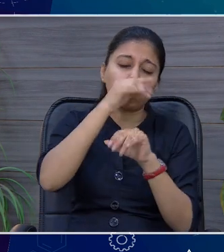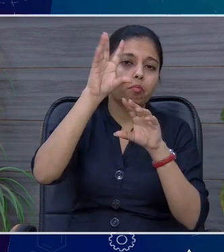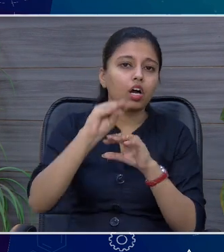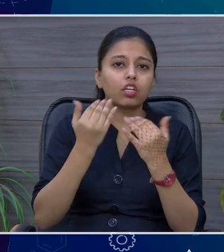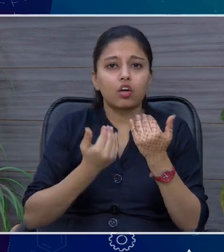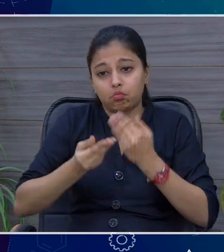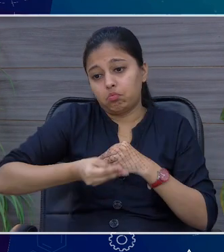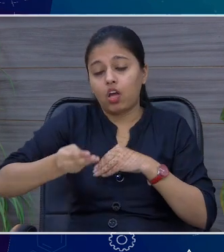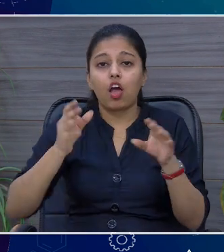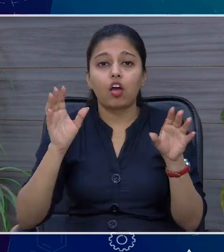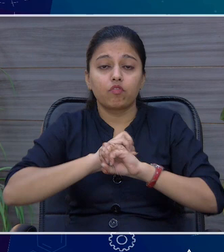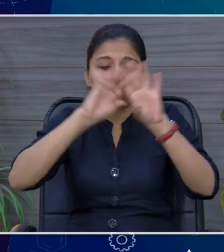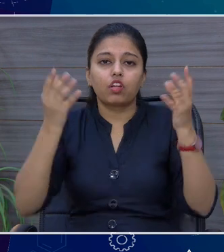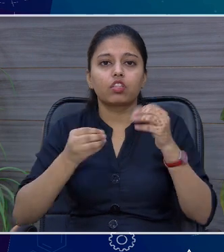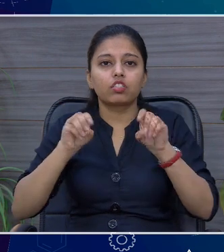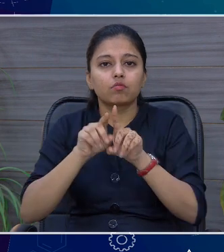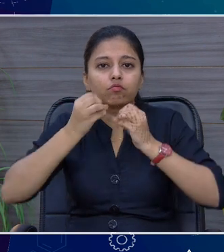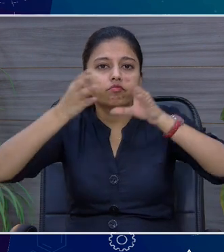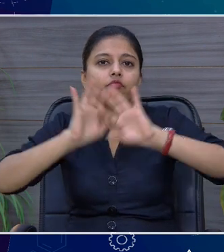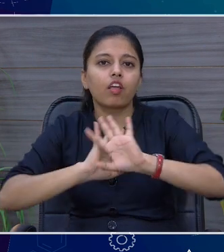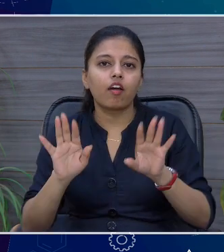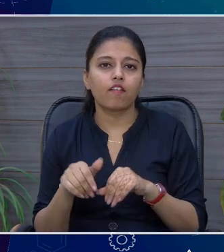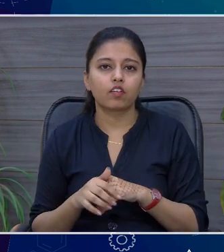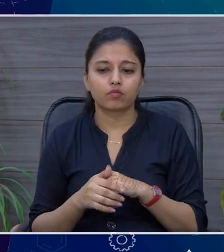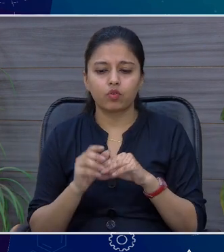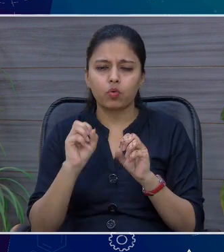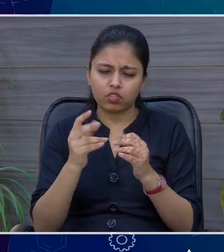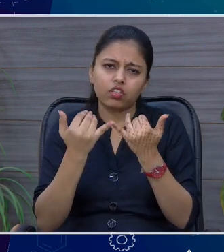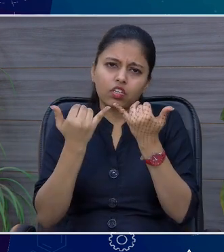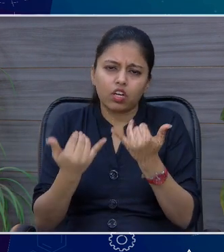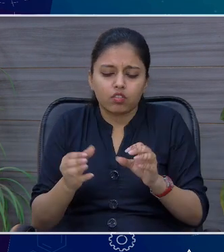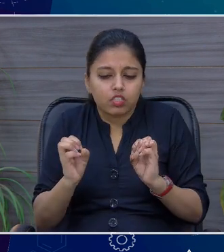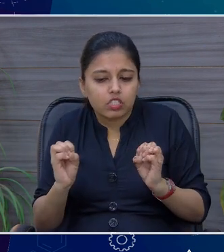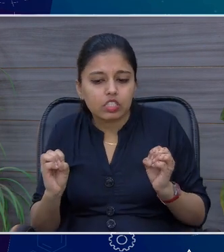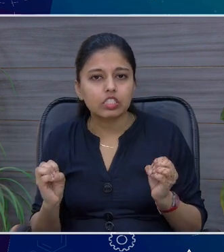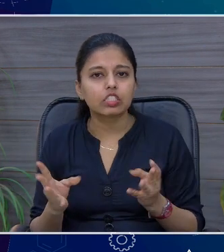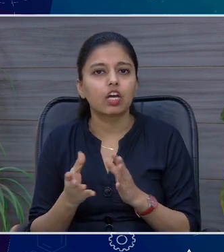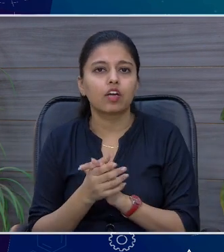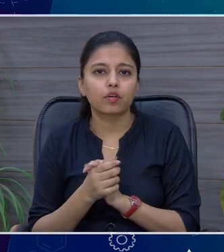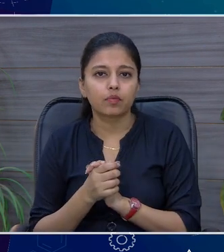उसके लिए क्या करना है जी तो अभी तो इक्नम शुरुआत से पहले कर देद किस्ता